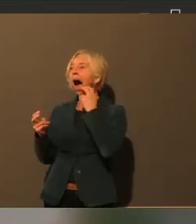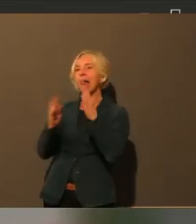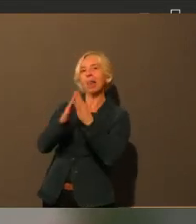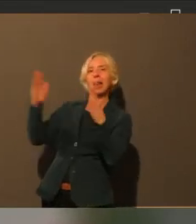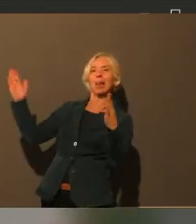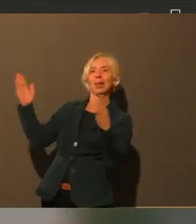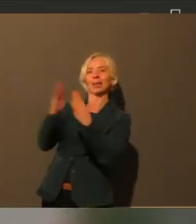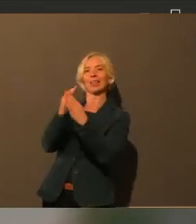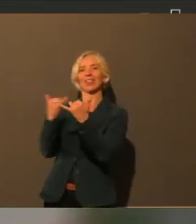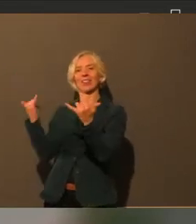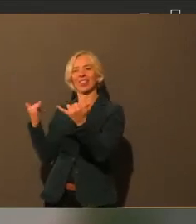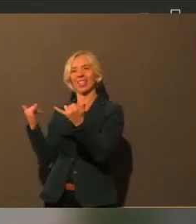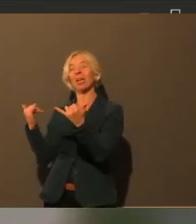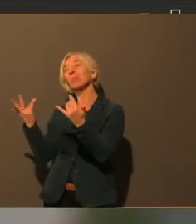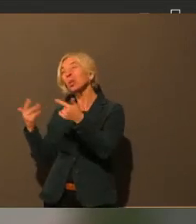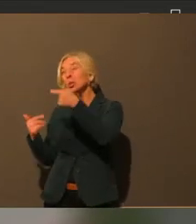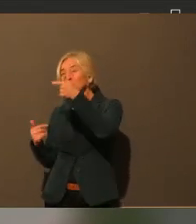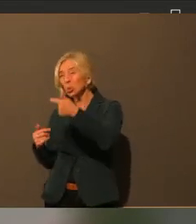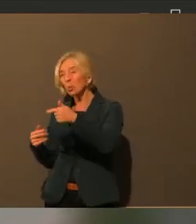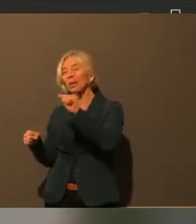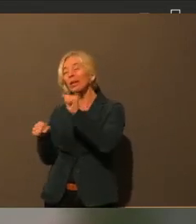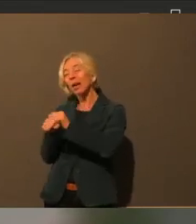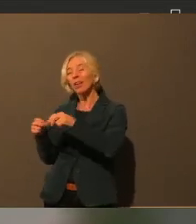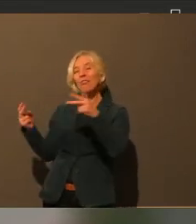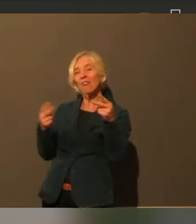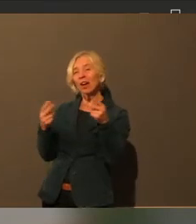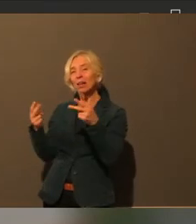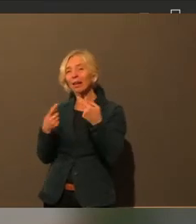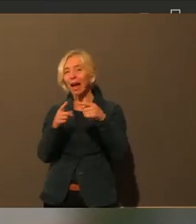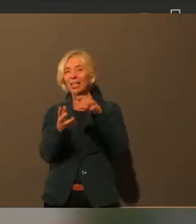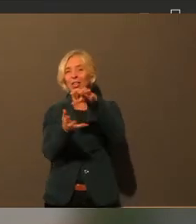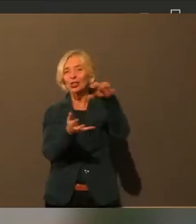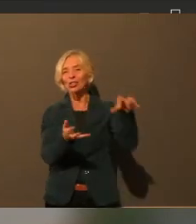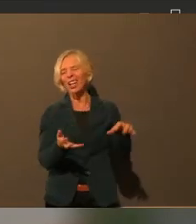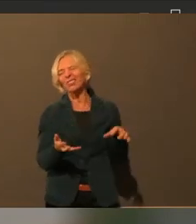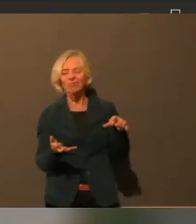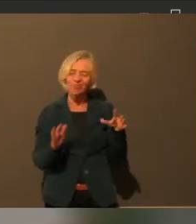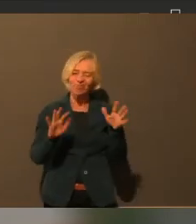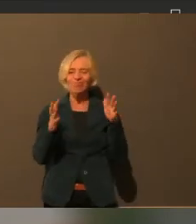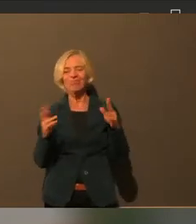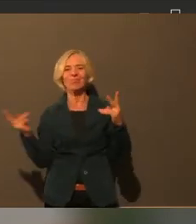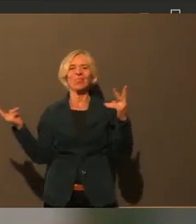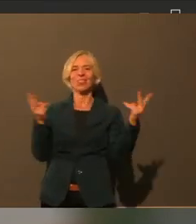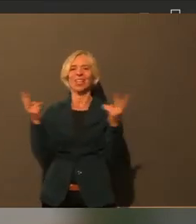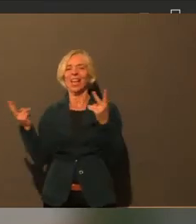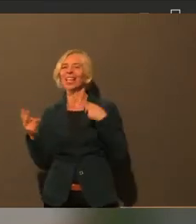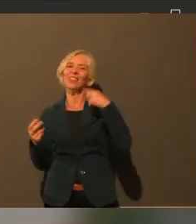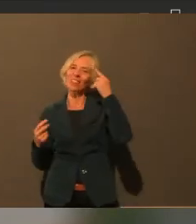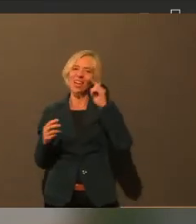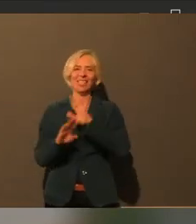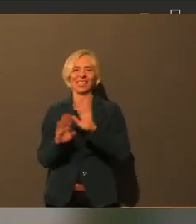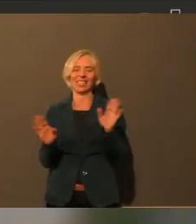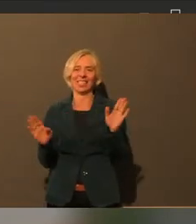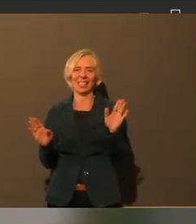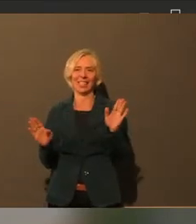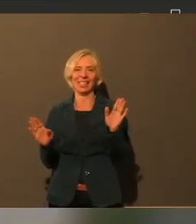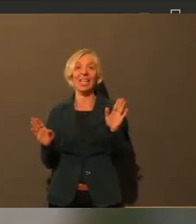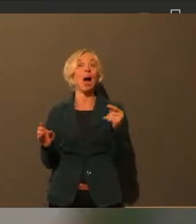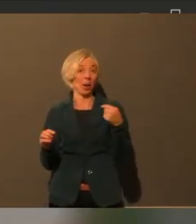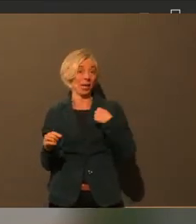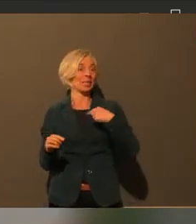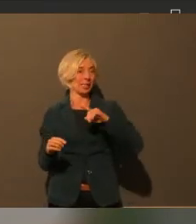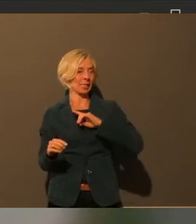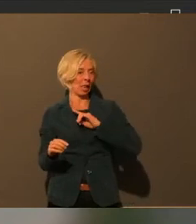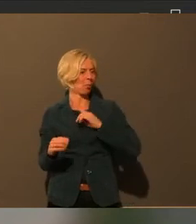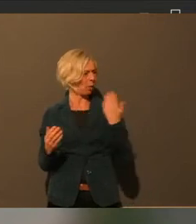Tübingen vergleichbar mit anderen Städten, wie sich das aufteilt. Ich habe bloß die Tage